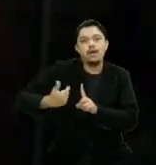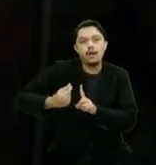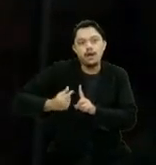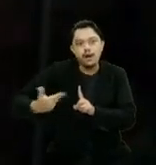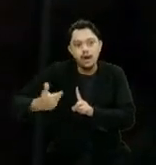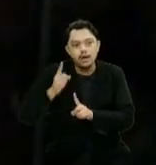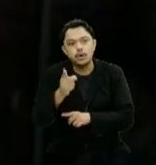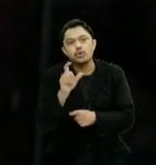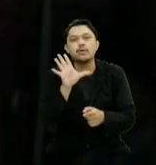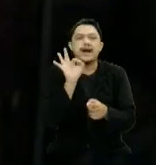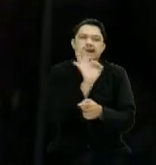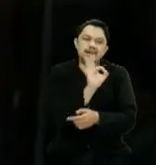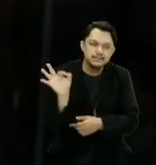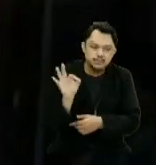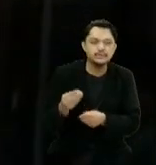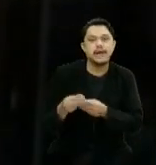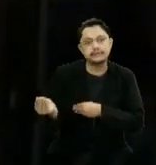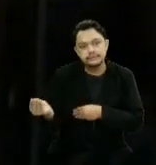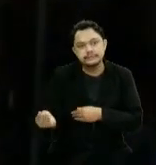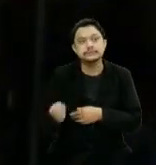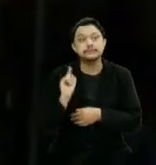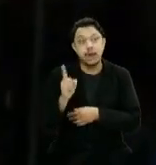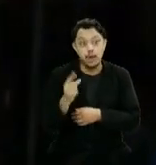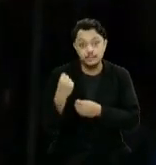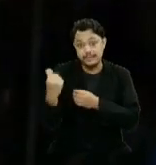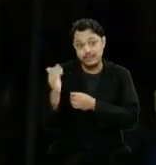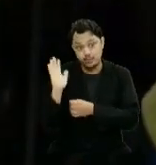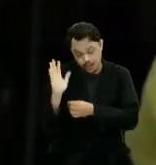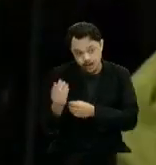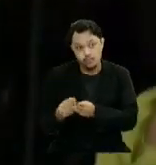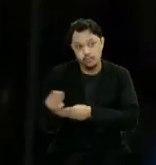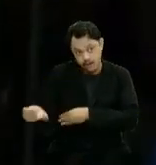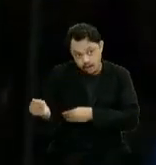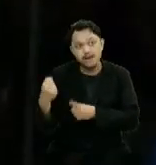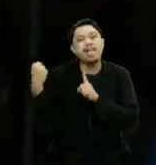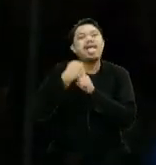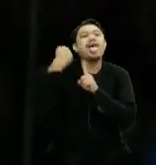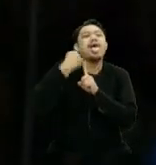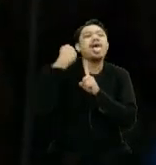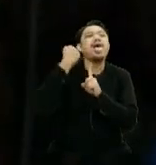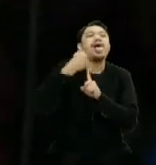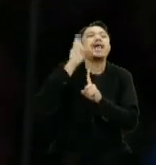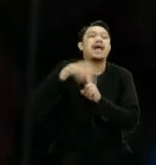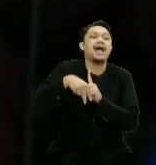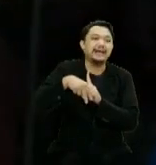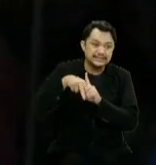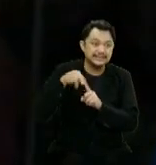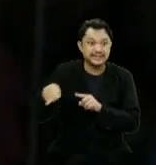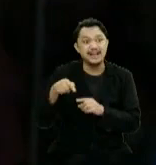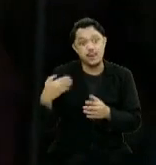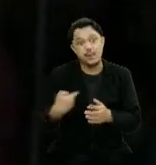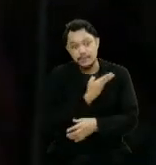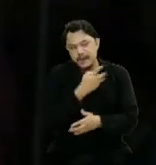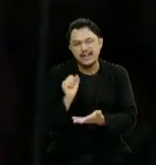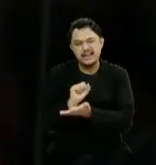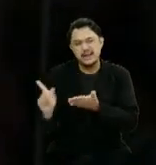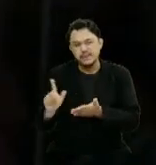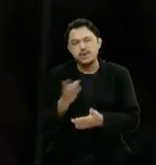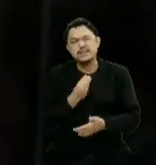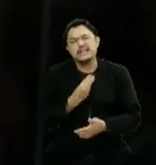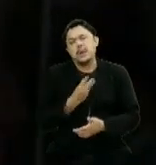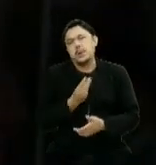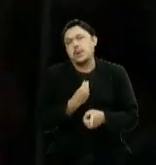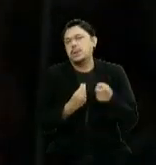Jadi kalau sudah belanja, dihantam lagi. Ini anak-anak pernah melapor di dunia. Takut, takut. Masalahnya ini, takut.